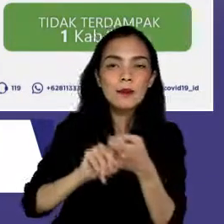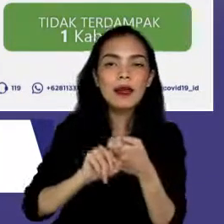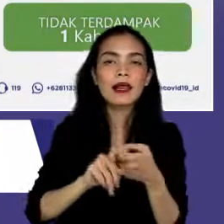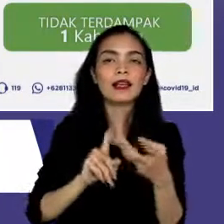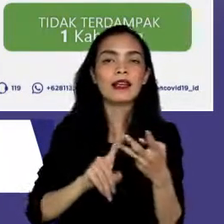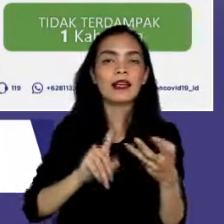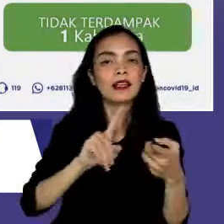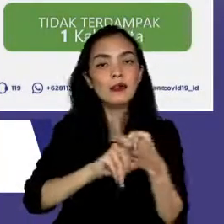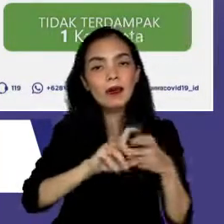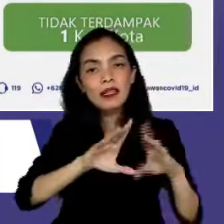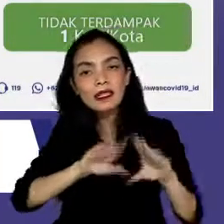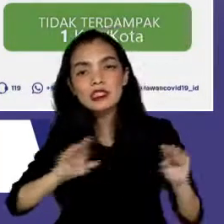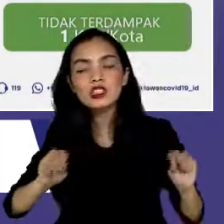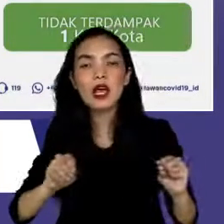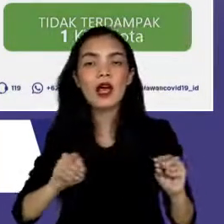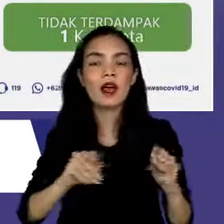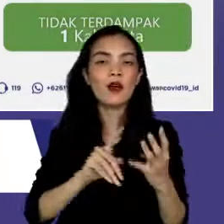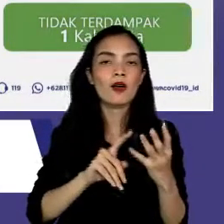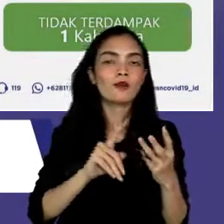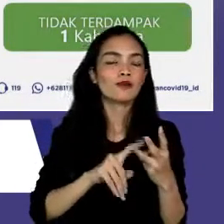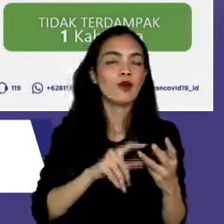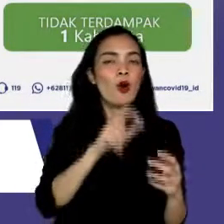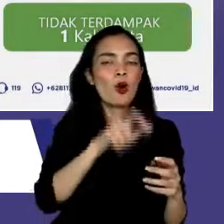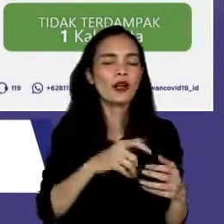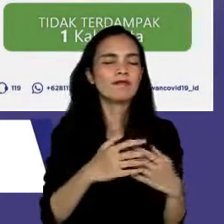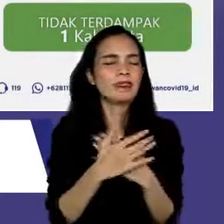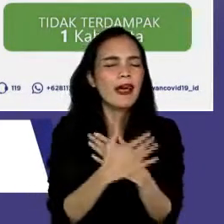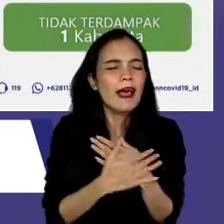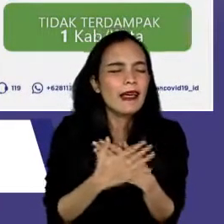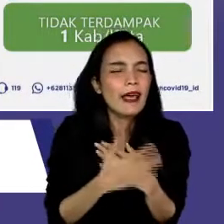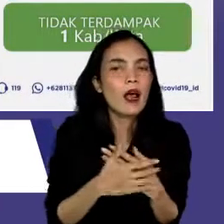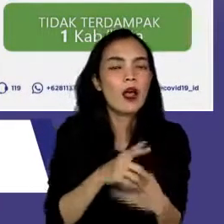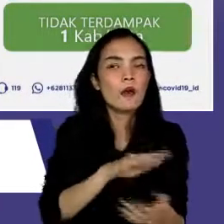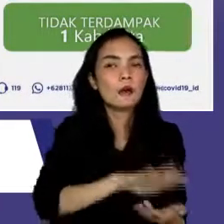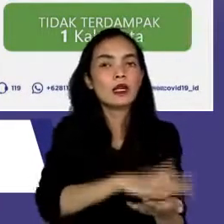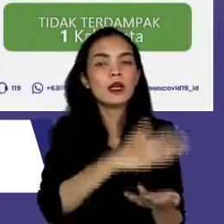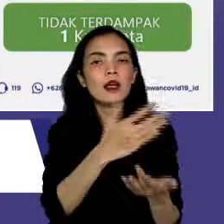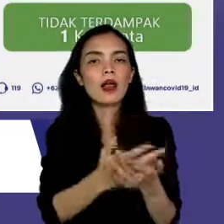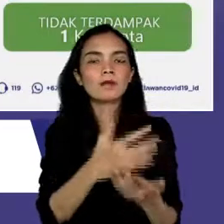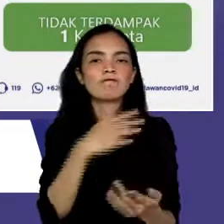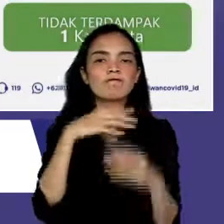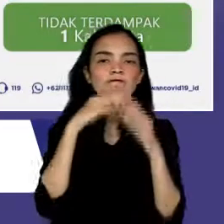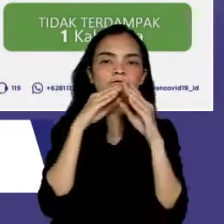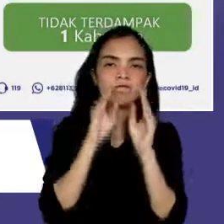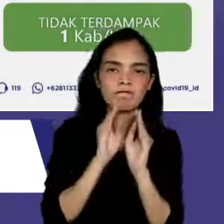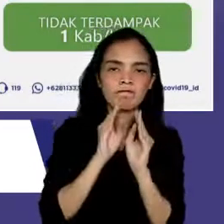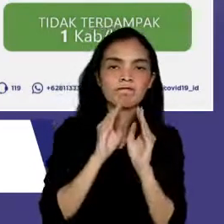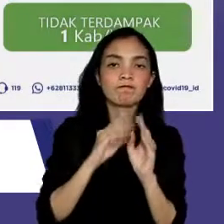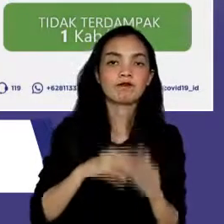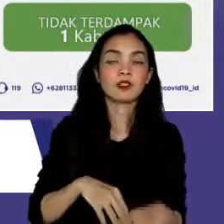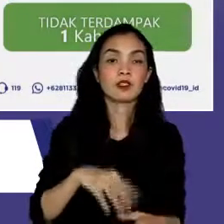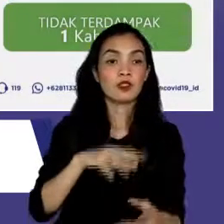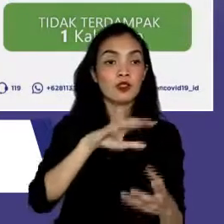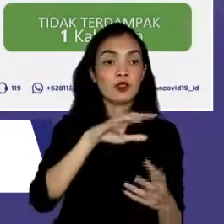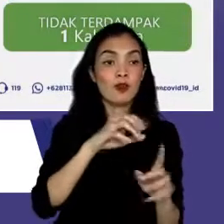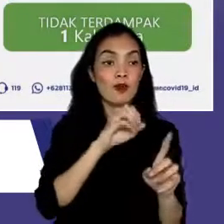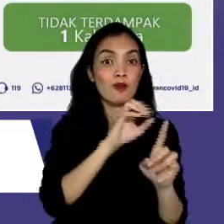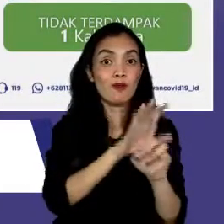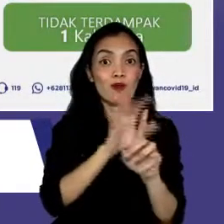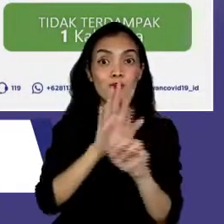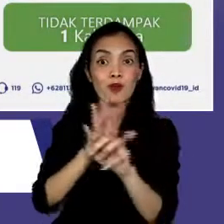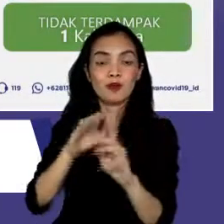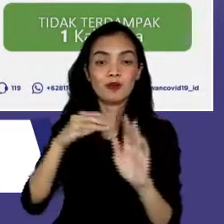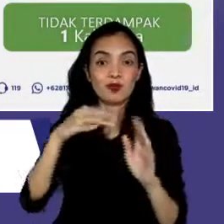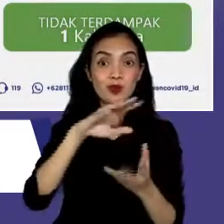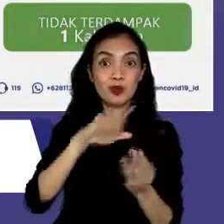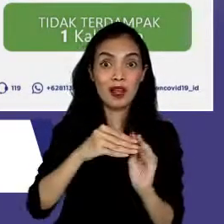koleha, dan orang-orang tercinta yang pergi meninggalkan kita. Kasus positif yang turun dan kesembuhan yang